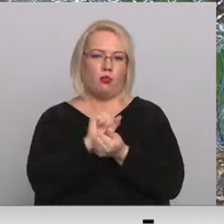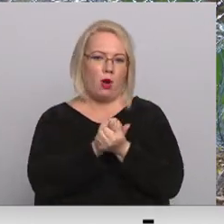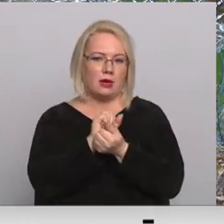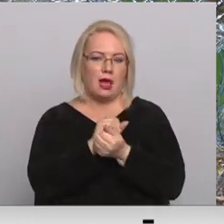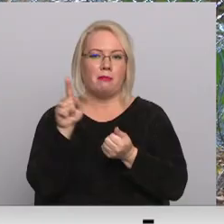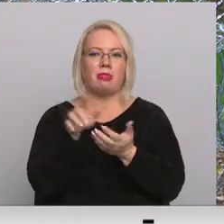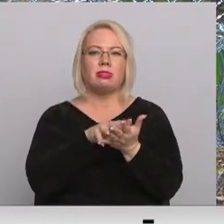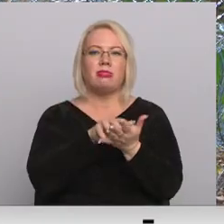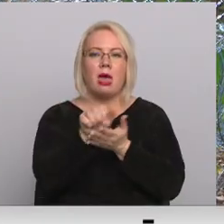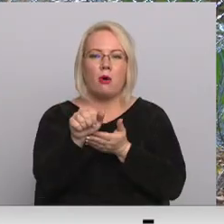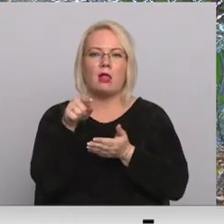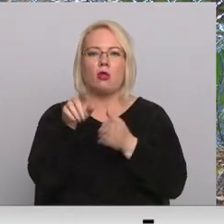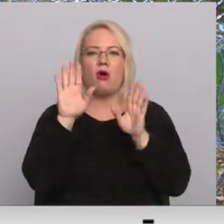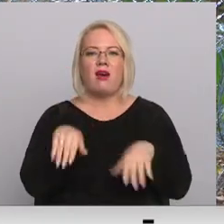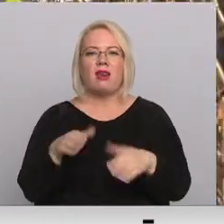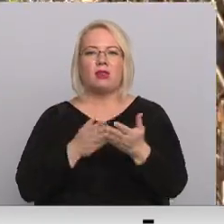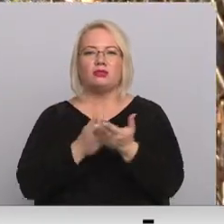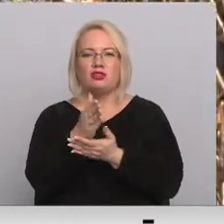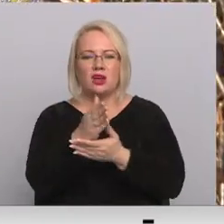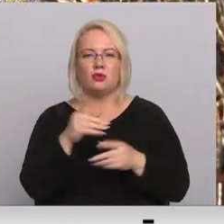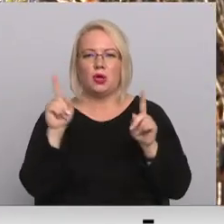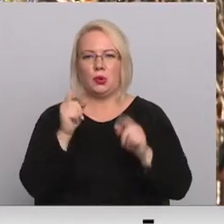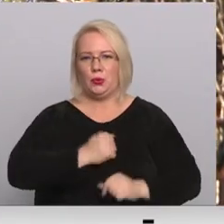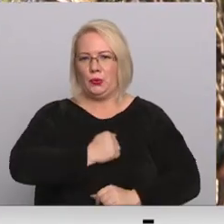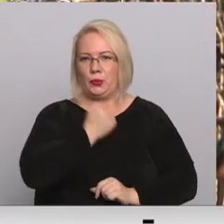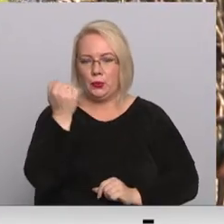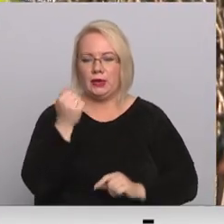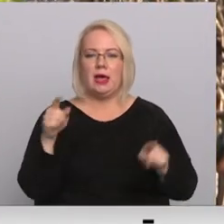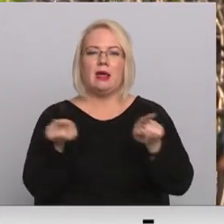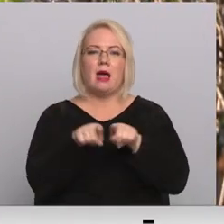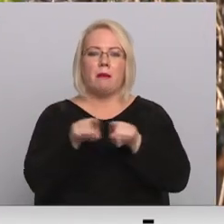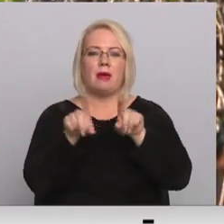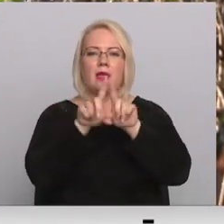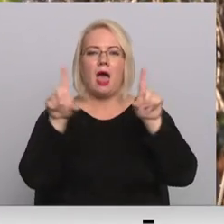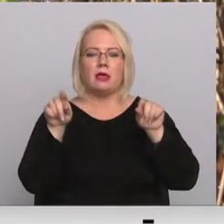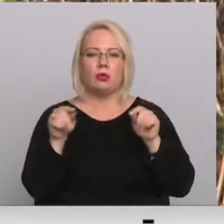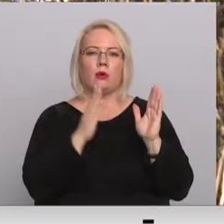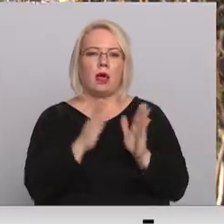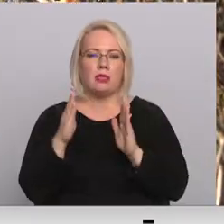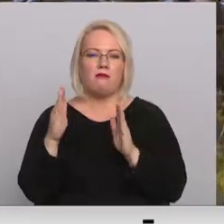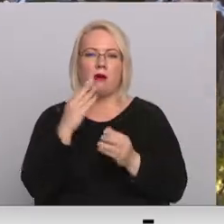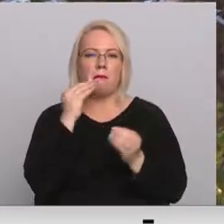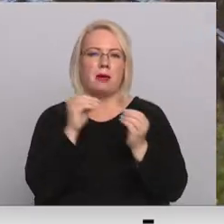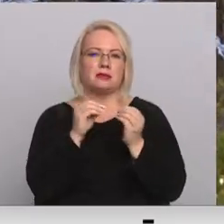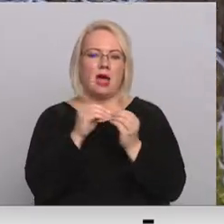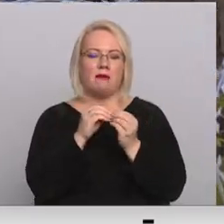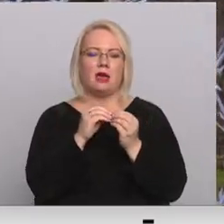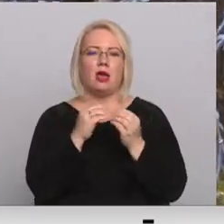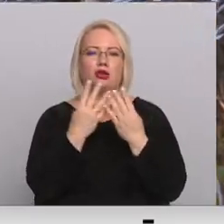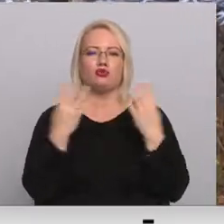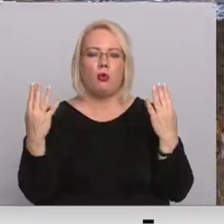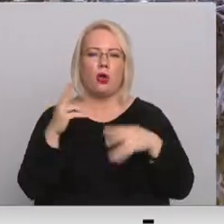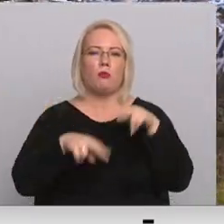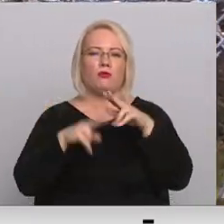demontēt tā, lai to varētu šķērsot, būtu grūti. Tāpat aģentūra šobrīd gatavo pastāvīga žoga būvniecības plānus,